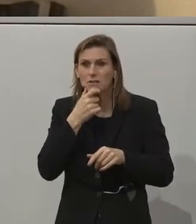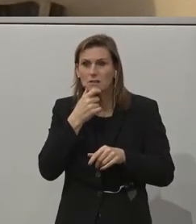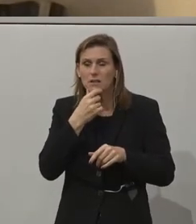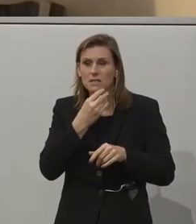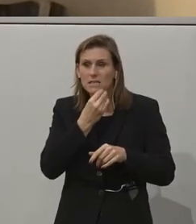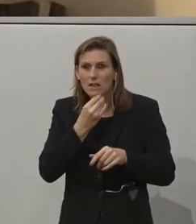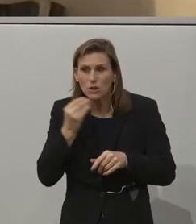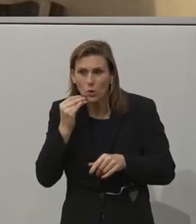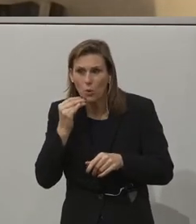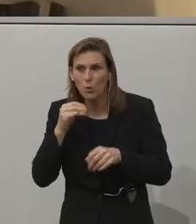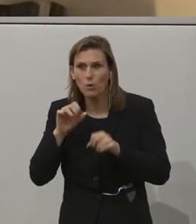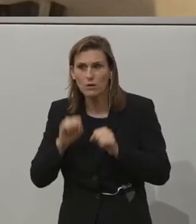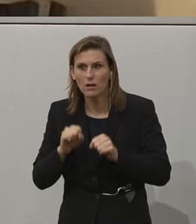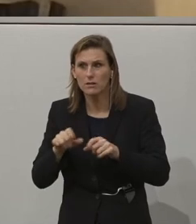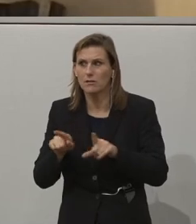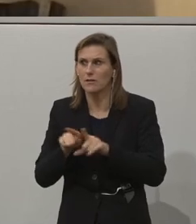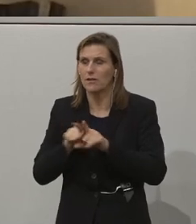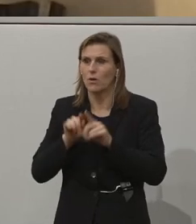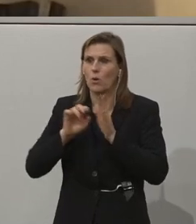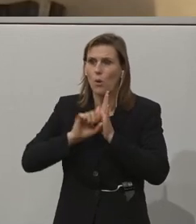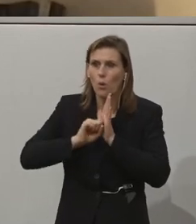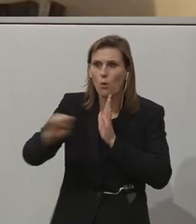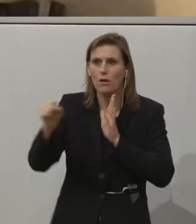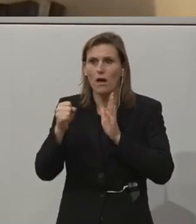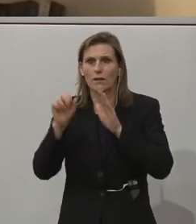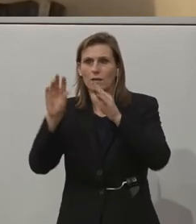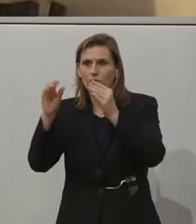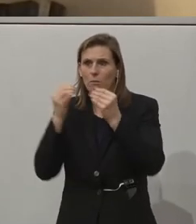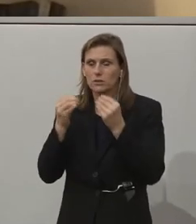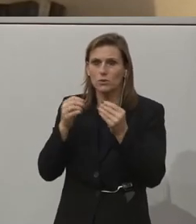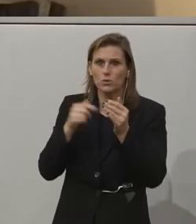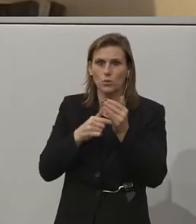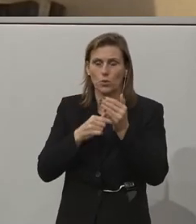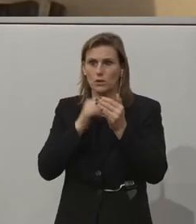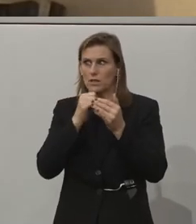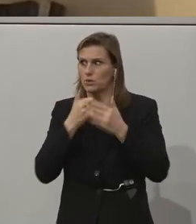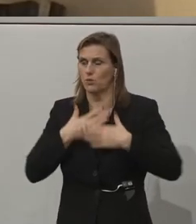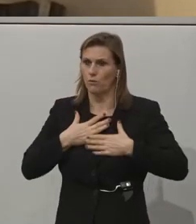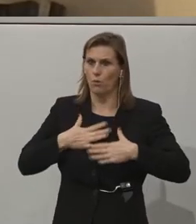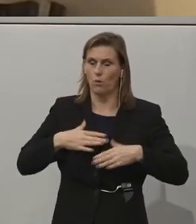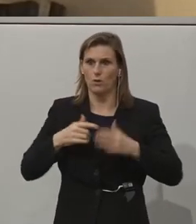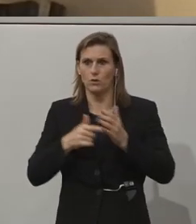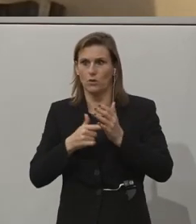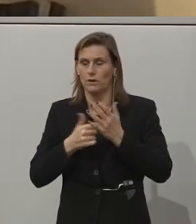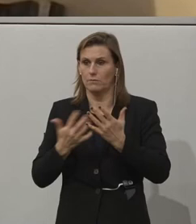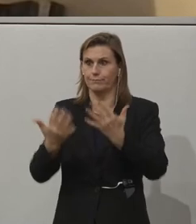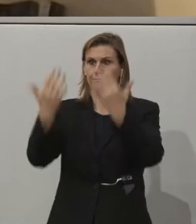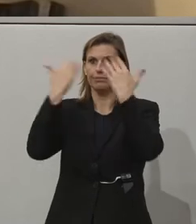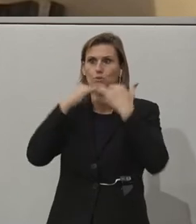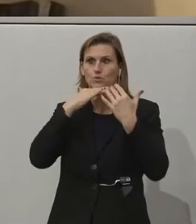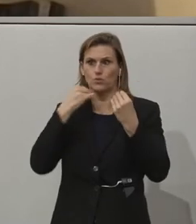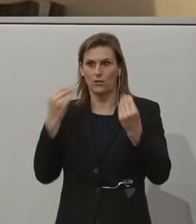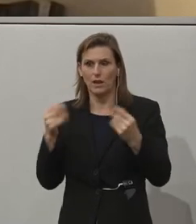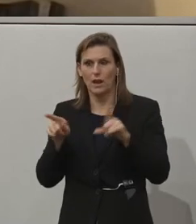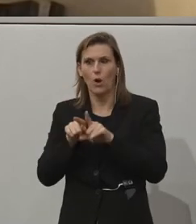And these fundamental policies of engaging users that are becoming increasingly strong, that the